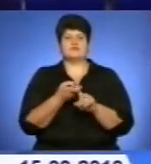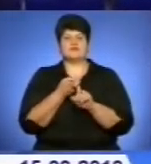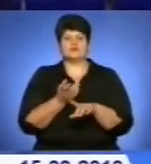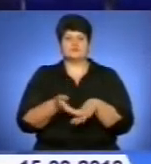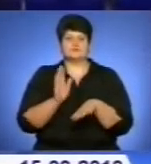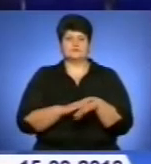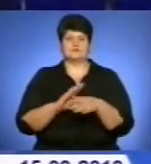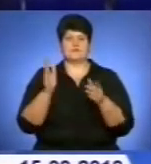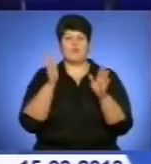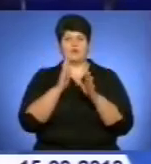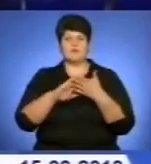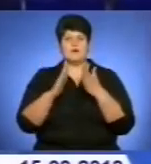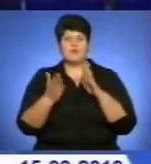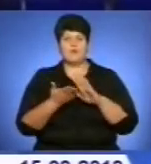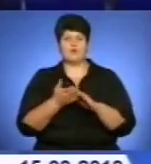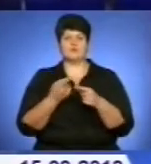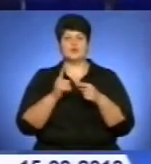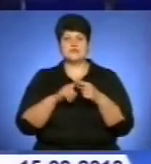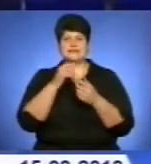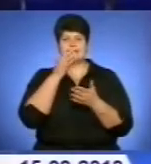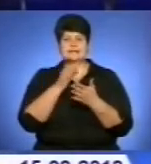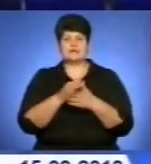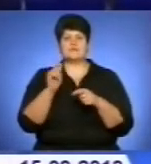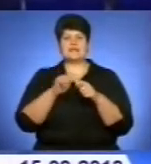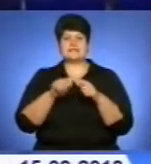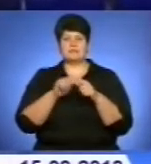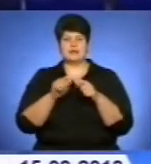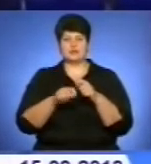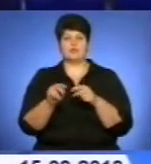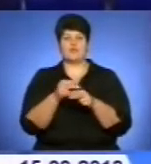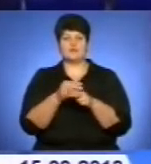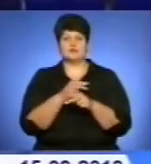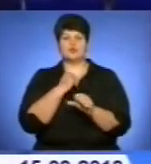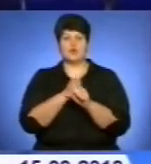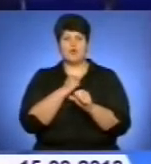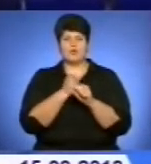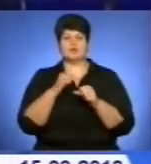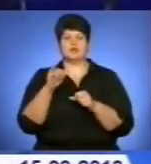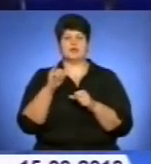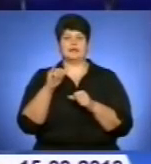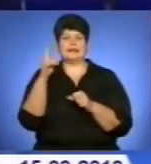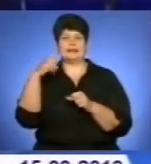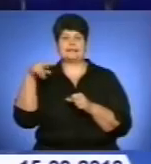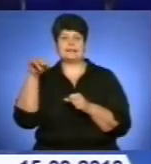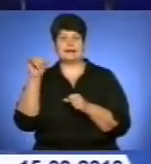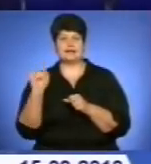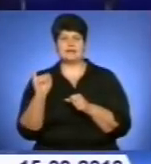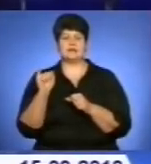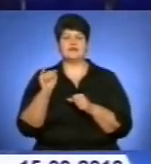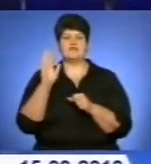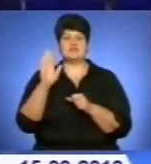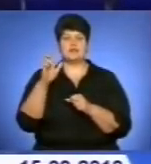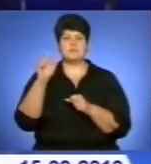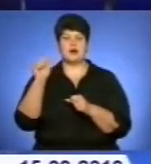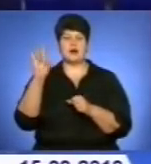управлінні з питань надзвичайних ситуацій обласної державної адміністрації. І представники ДАІ не випускають транспортні